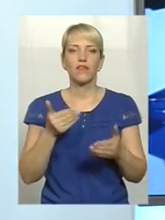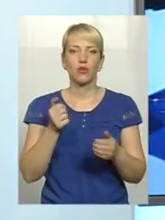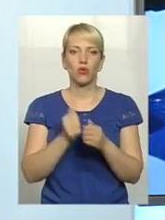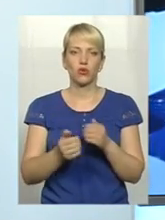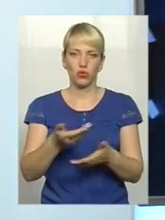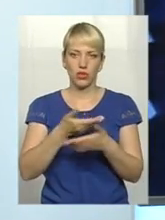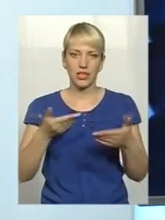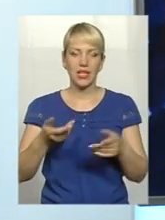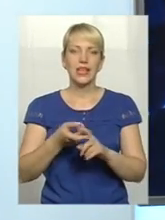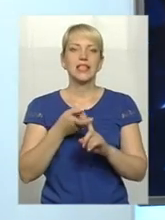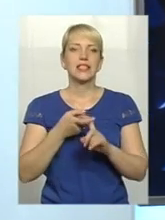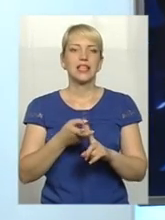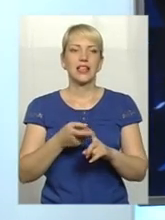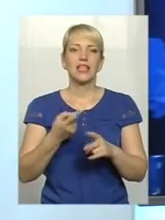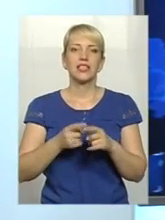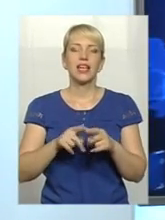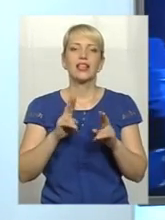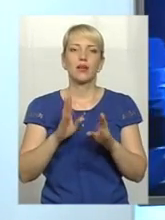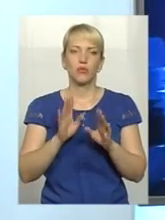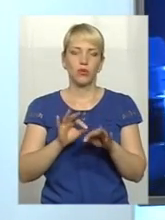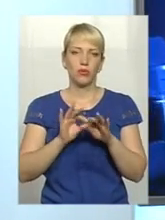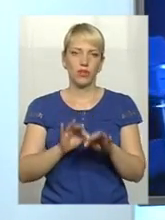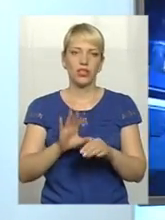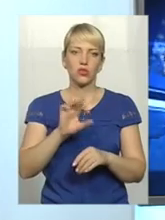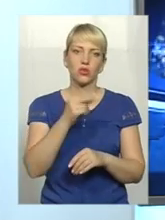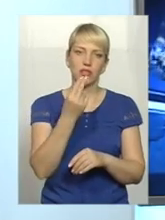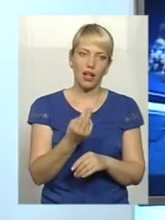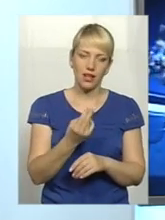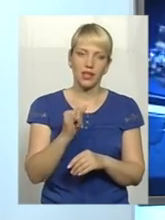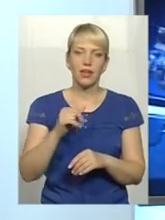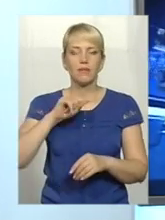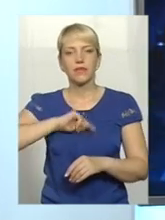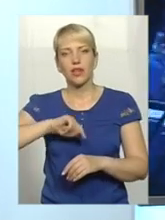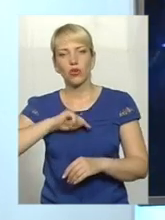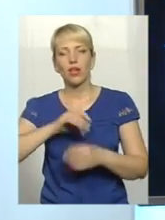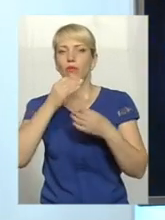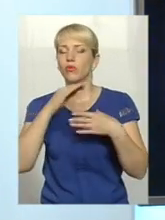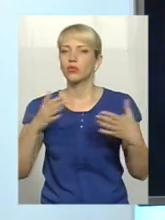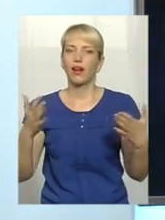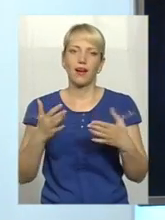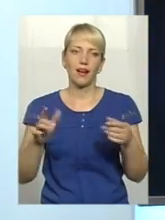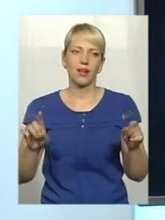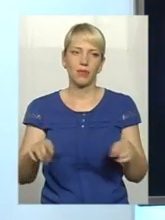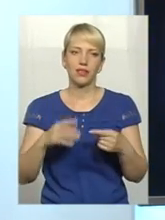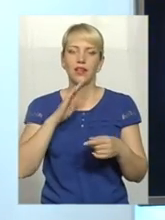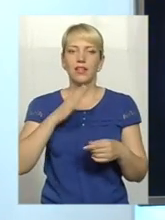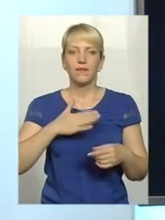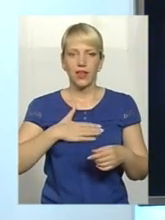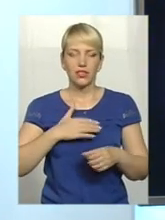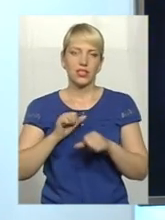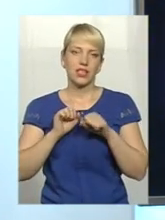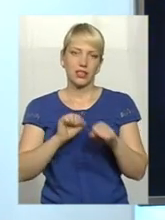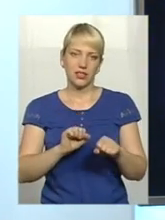нас залежить те, як пройде соціальна і психологічна і будь-яка реабілітація наших захисників.